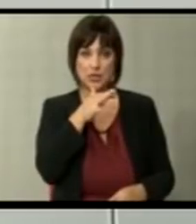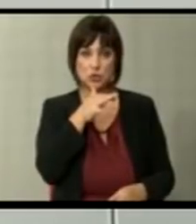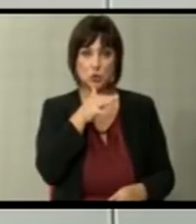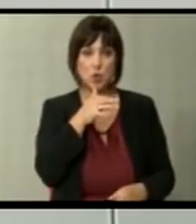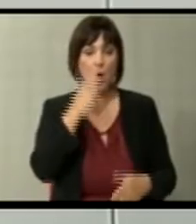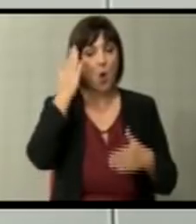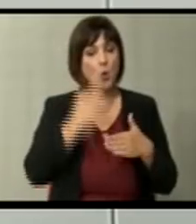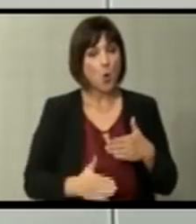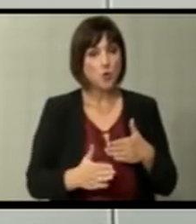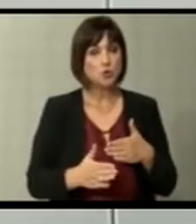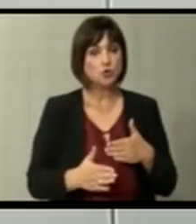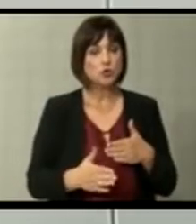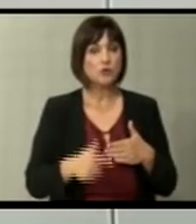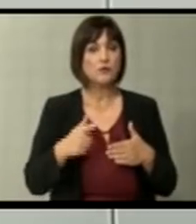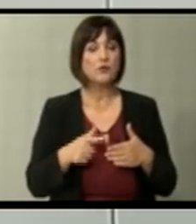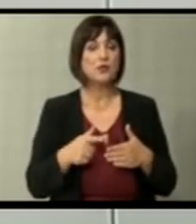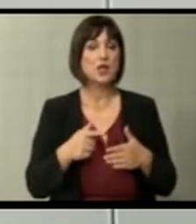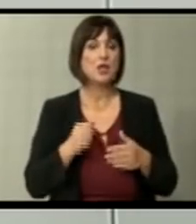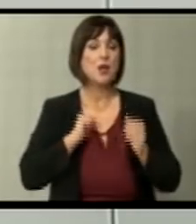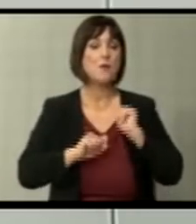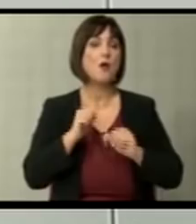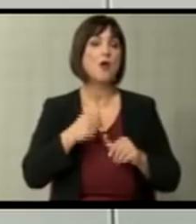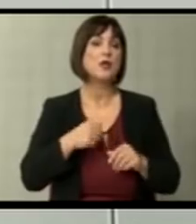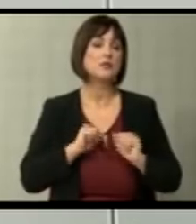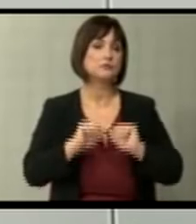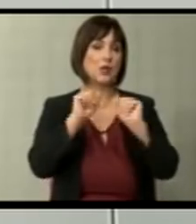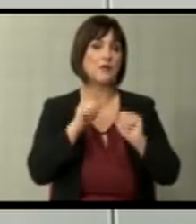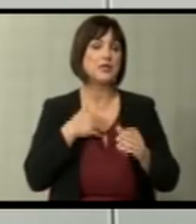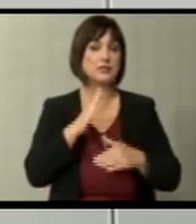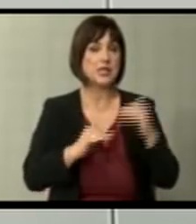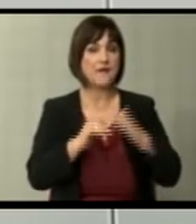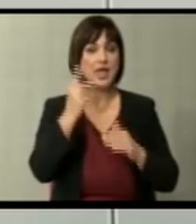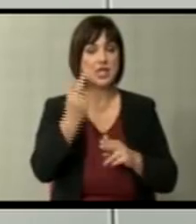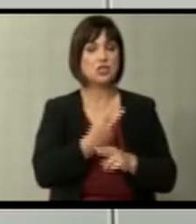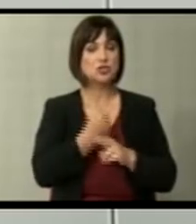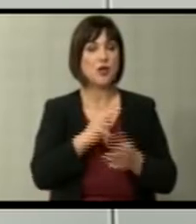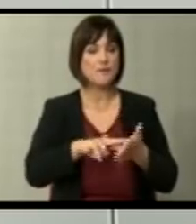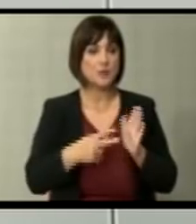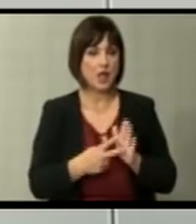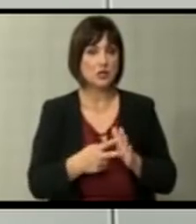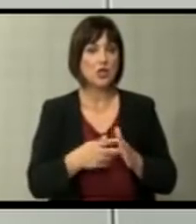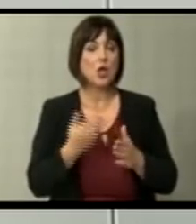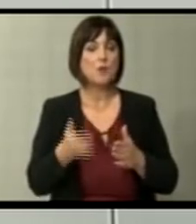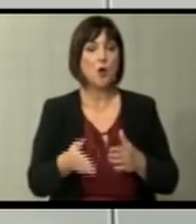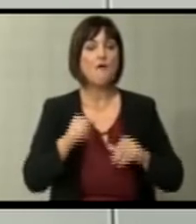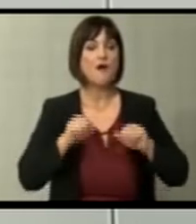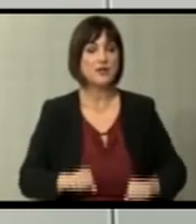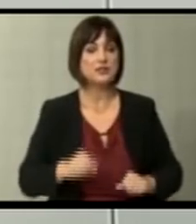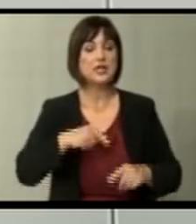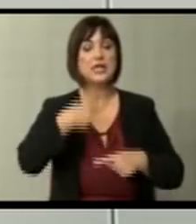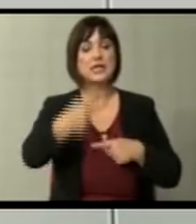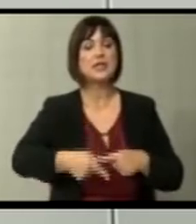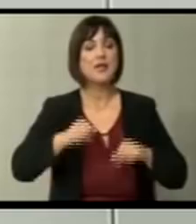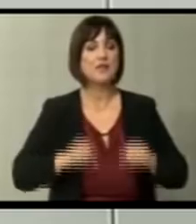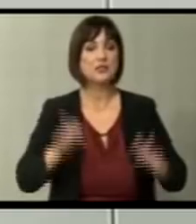конечно да ги одболуваме детските болести. Да се изгради една државна стратегија мегу оваа власт, идната власт и